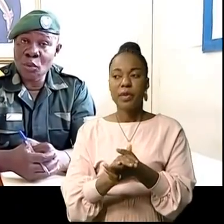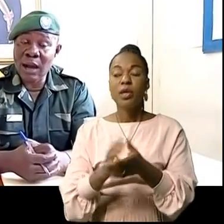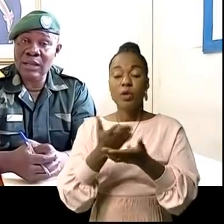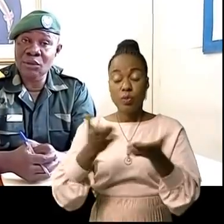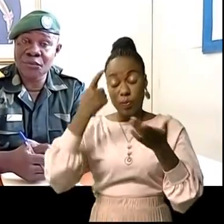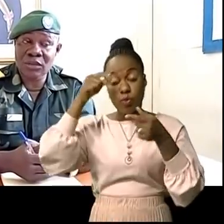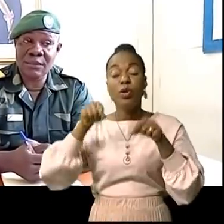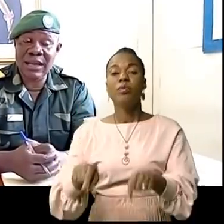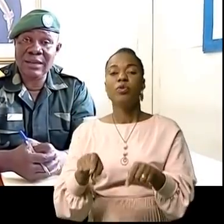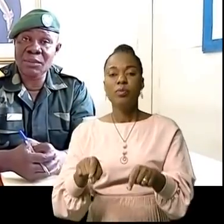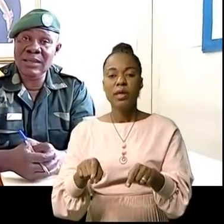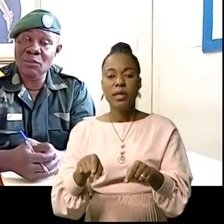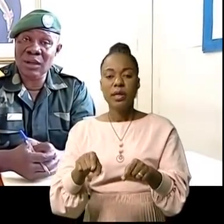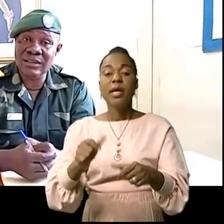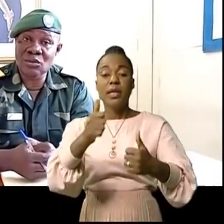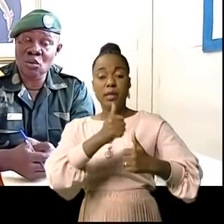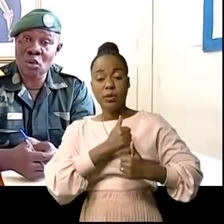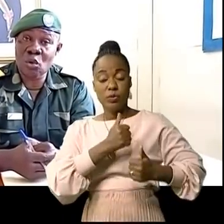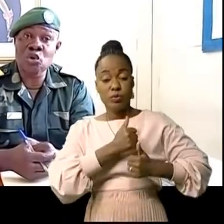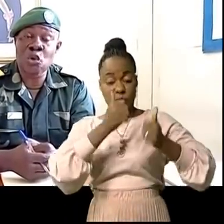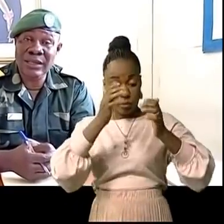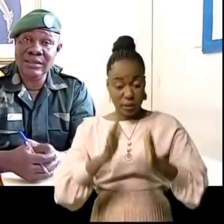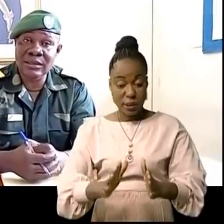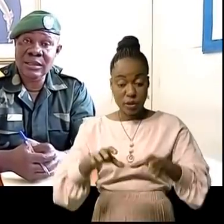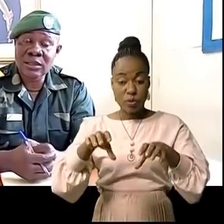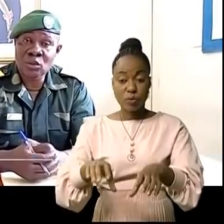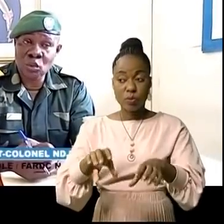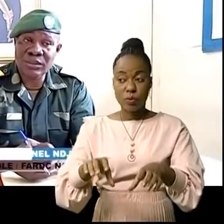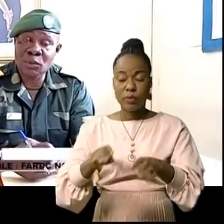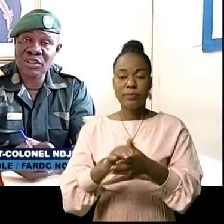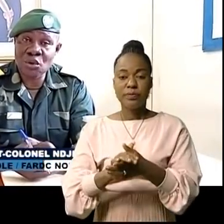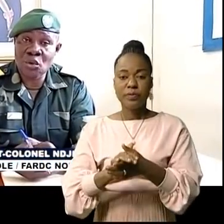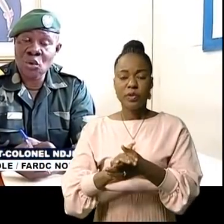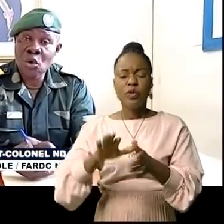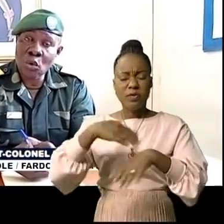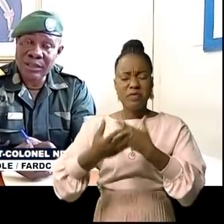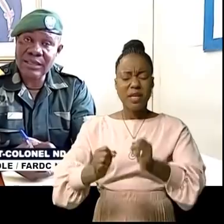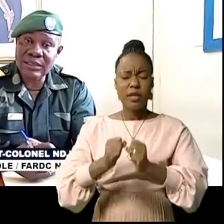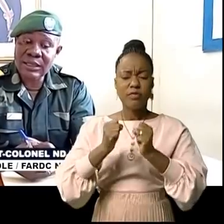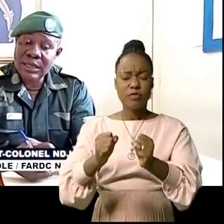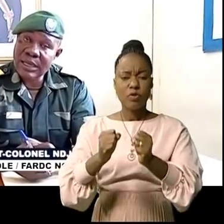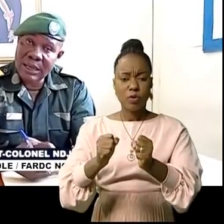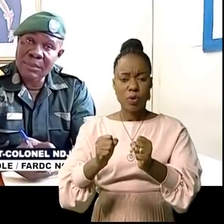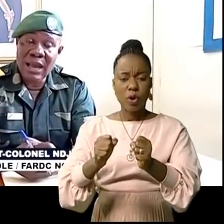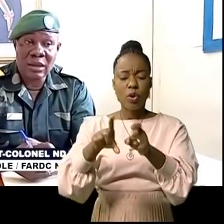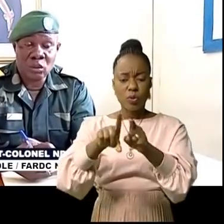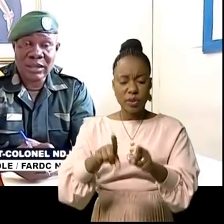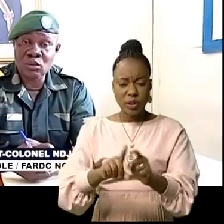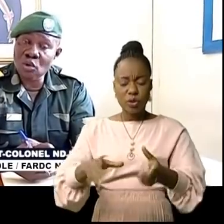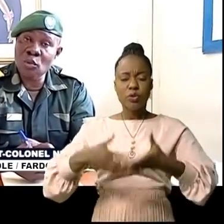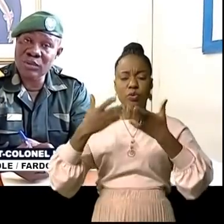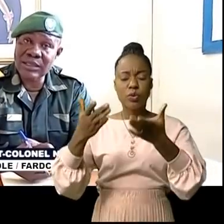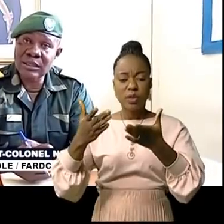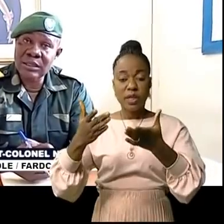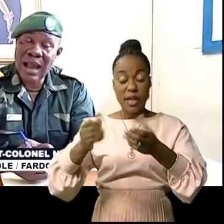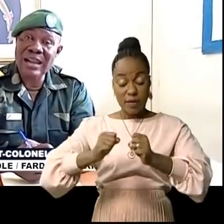pour le moment, les forces armées de la République démocratique du Congo consolident toutes ses positions conquises. Et bien, écoutez,